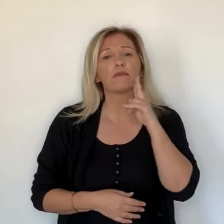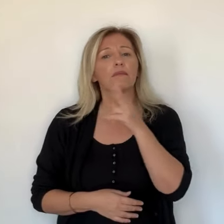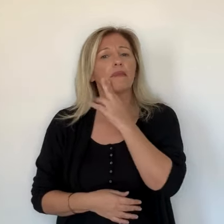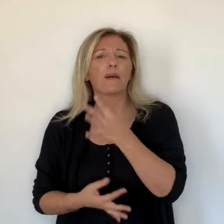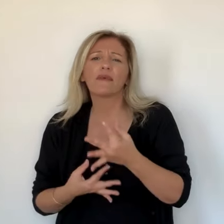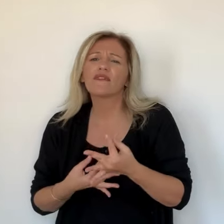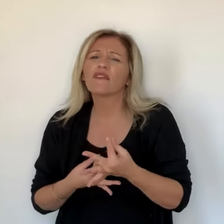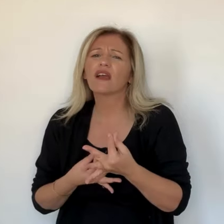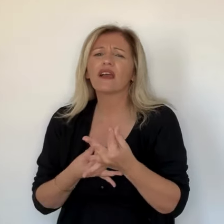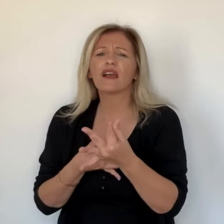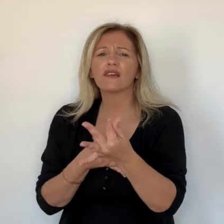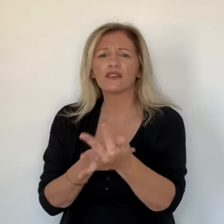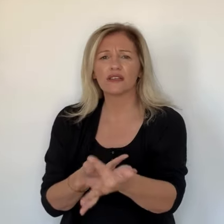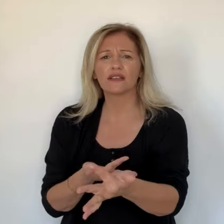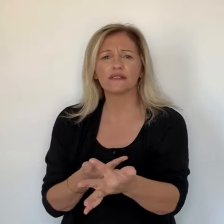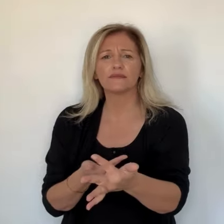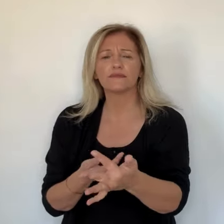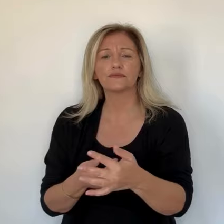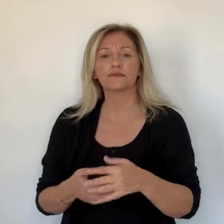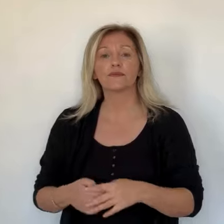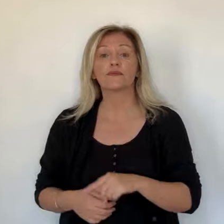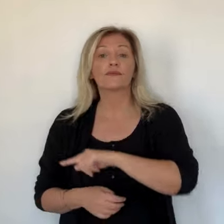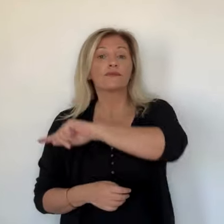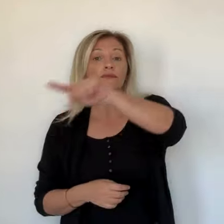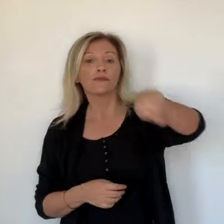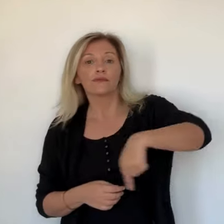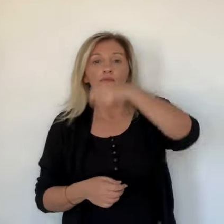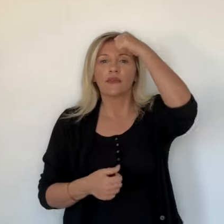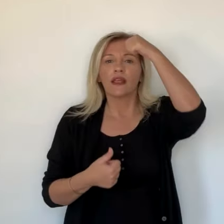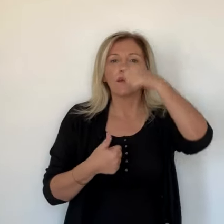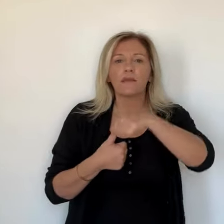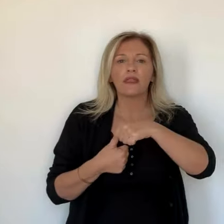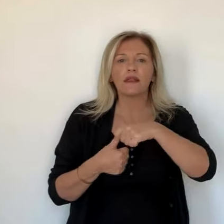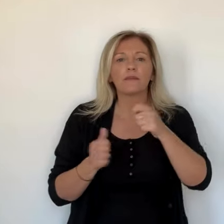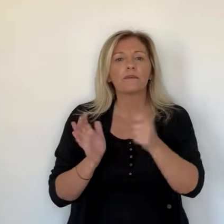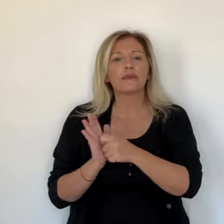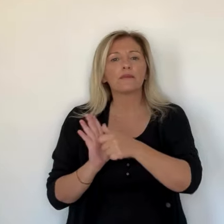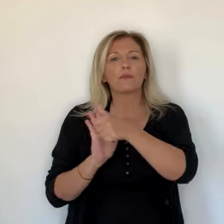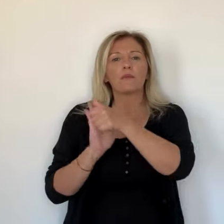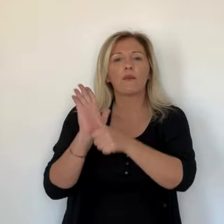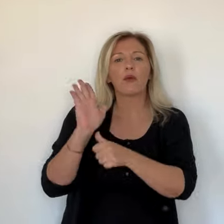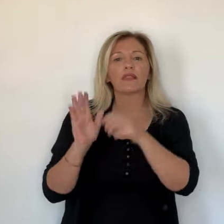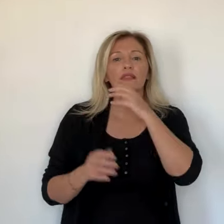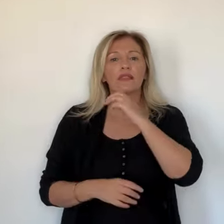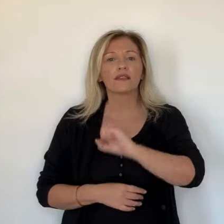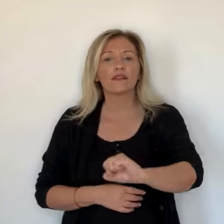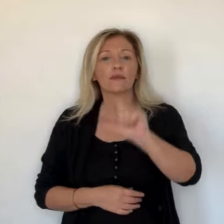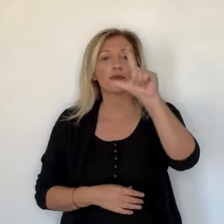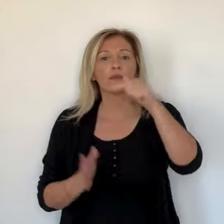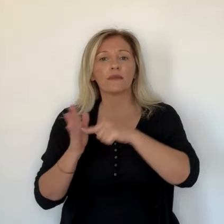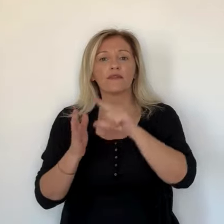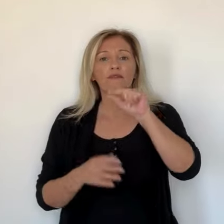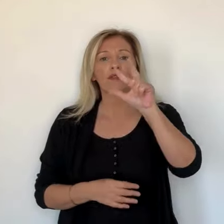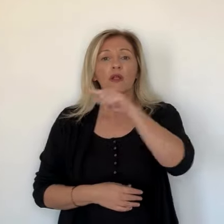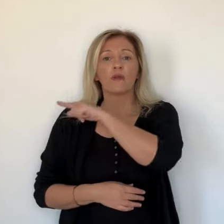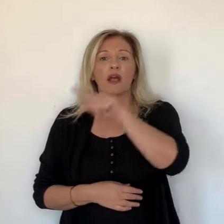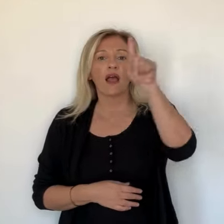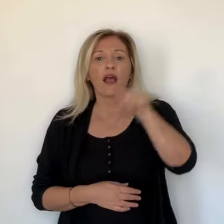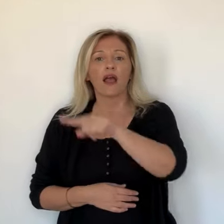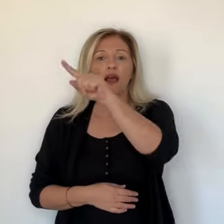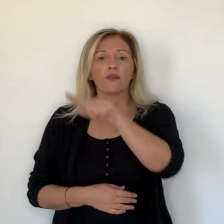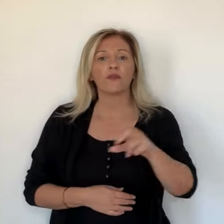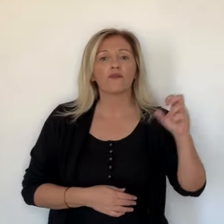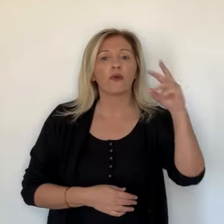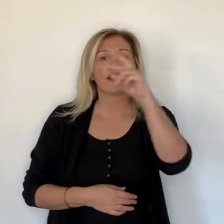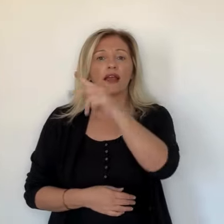nature prudent, le Vatican ne devrait pas se presser pour confirmer le voyage, notamment en raison de la santé fragile du souverain pontife.